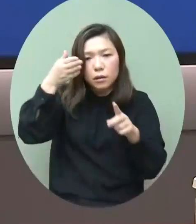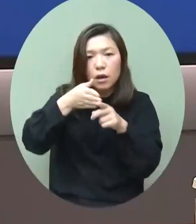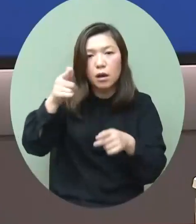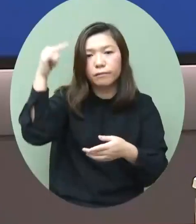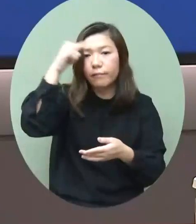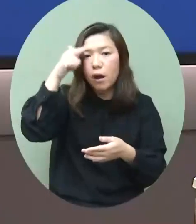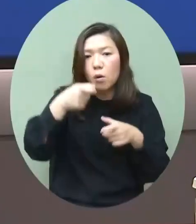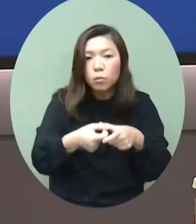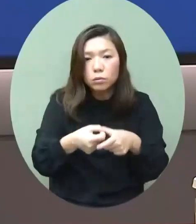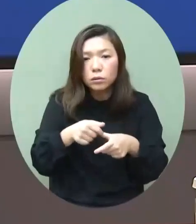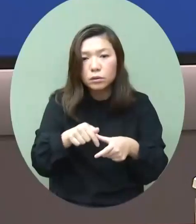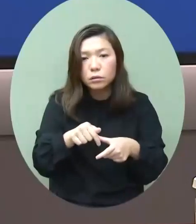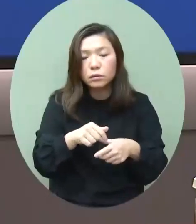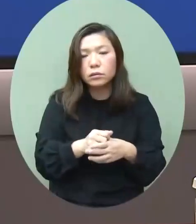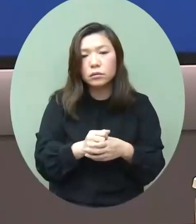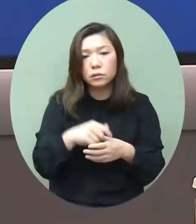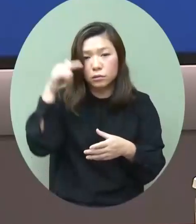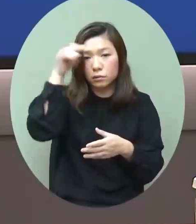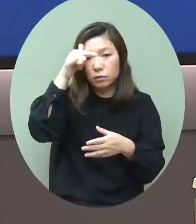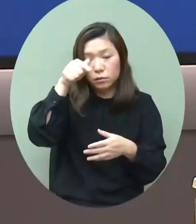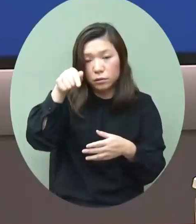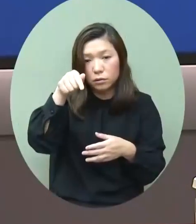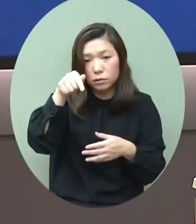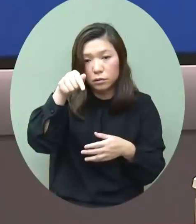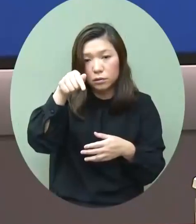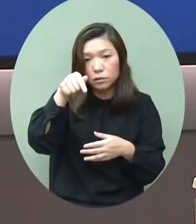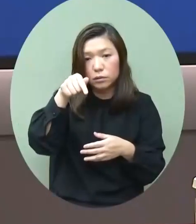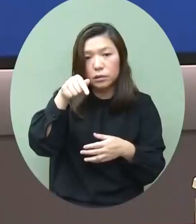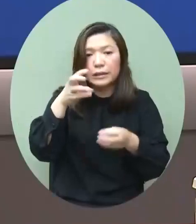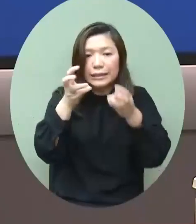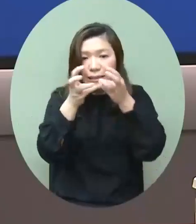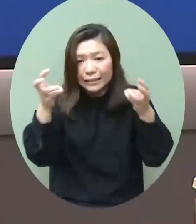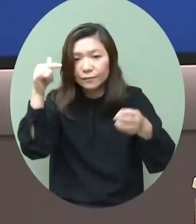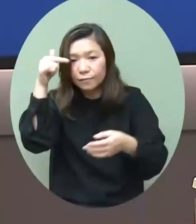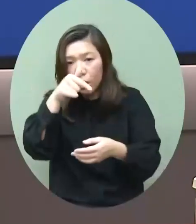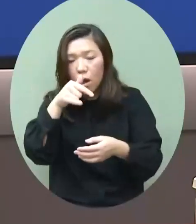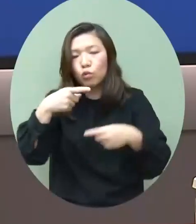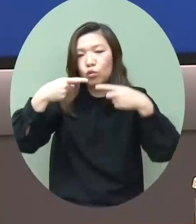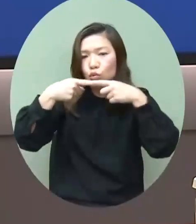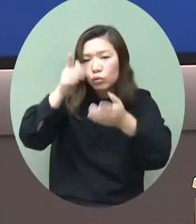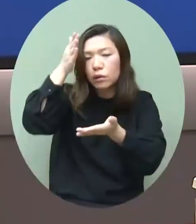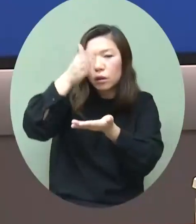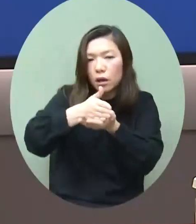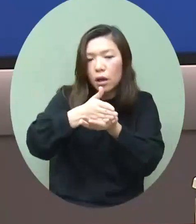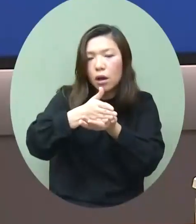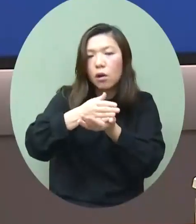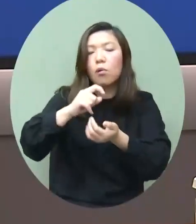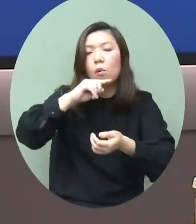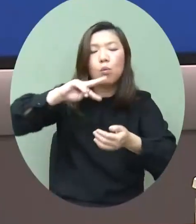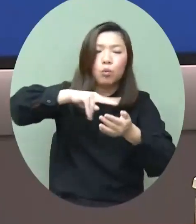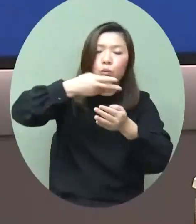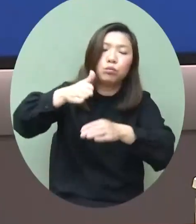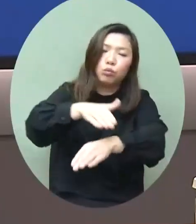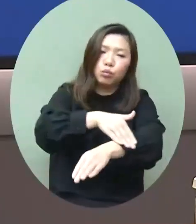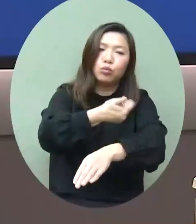司的航班或者航線的熔斷機制亦都做了一些理順的